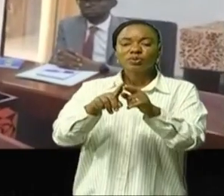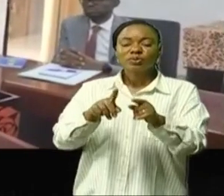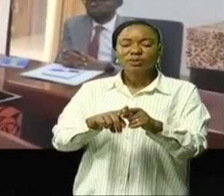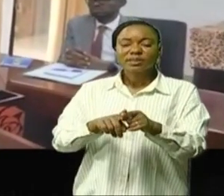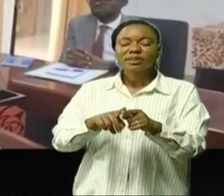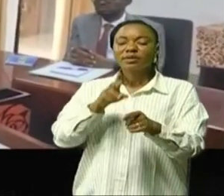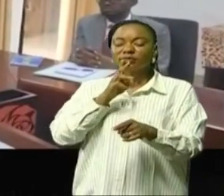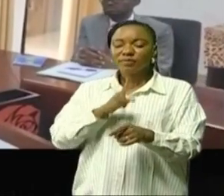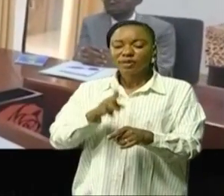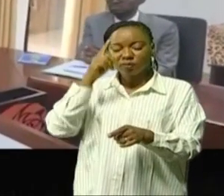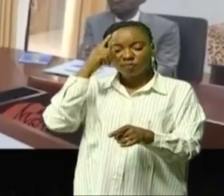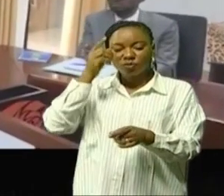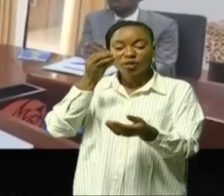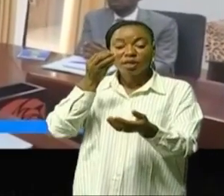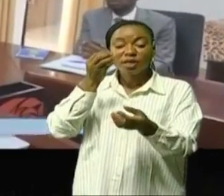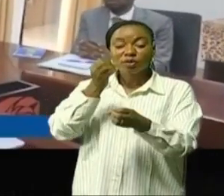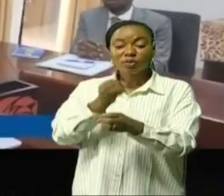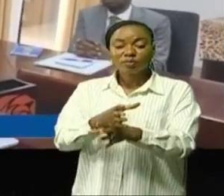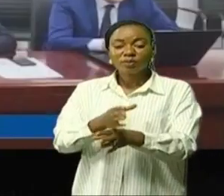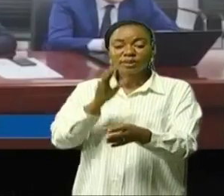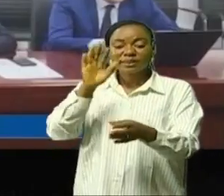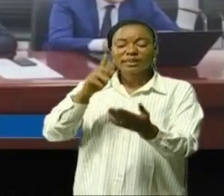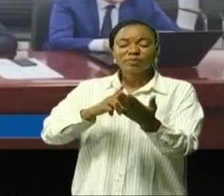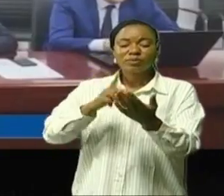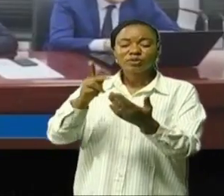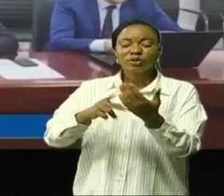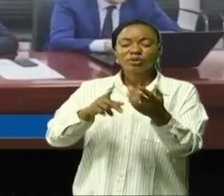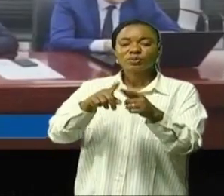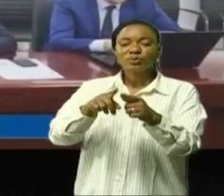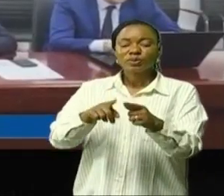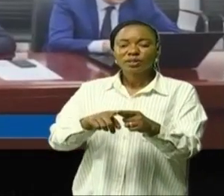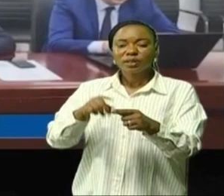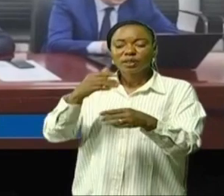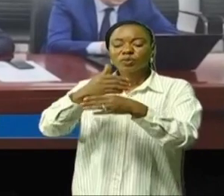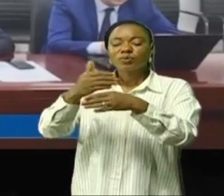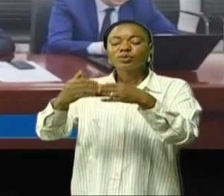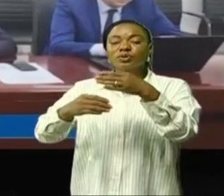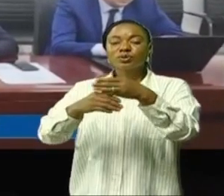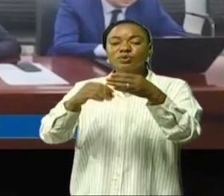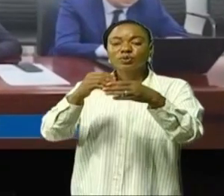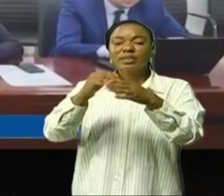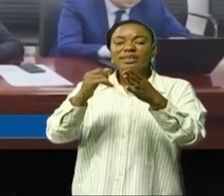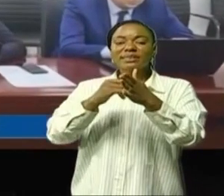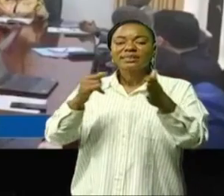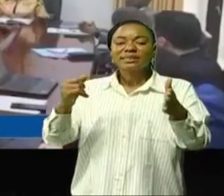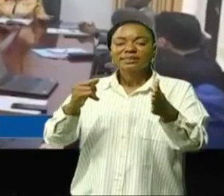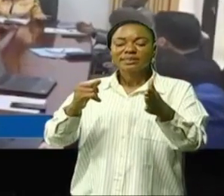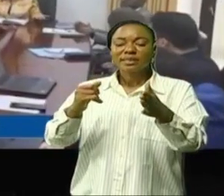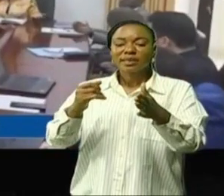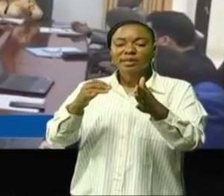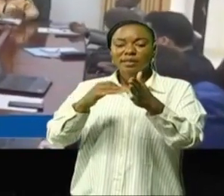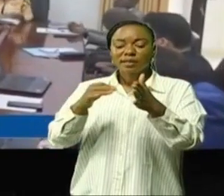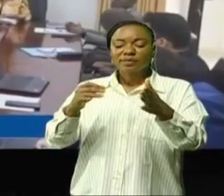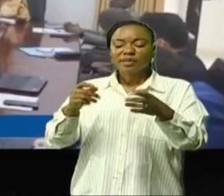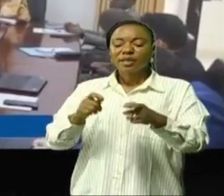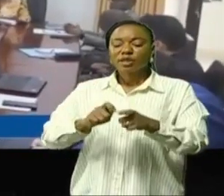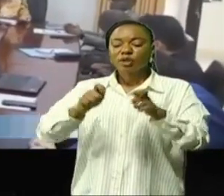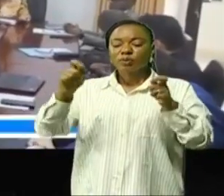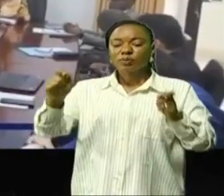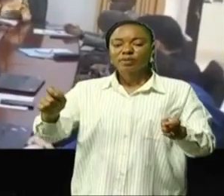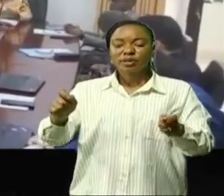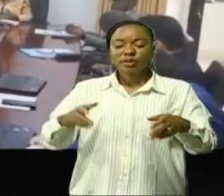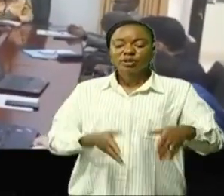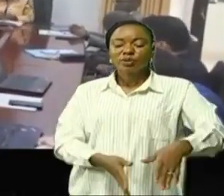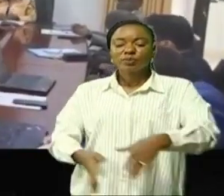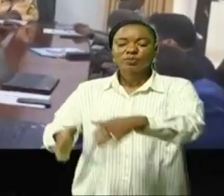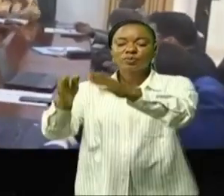pour la matérialisation de ce projet qui concerne la construction de 680 kilomètres de route sur la route nationale